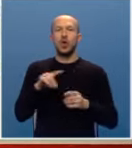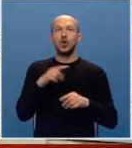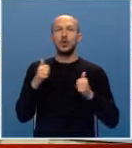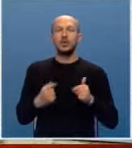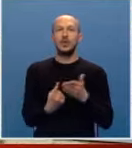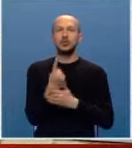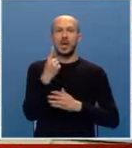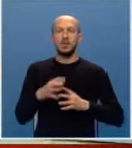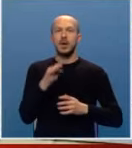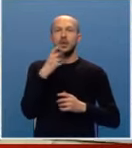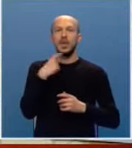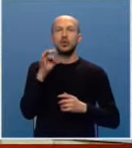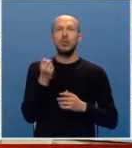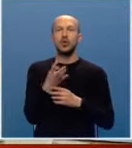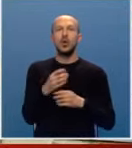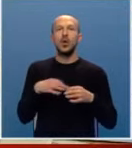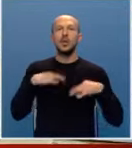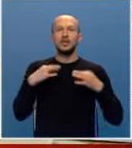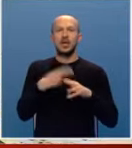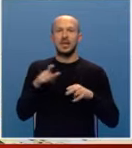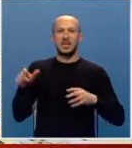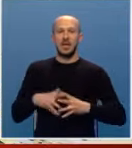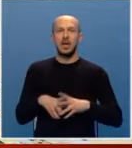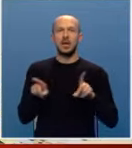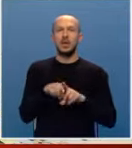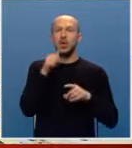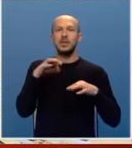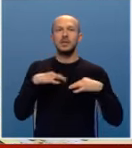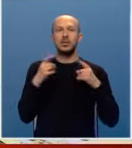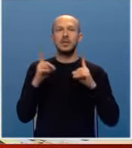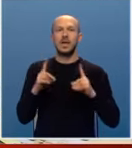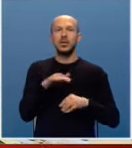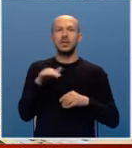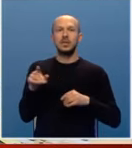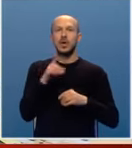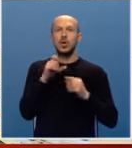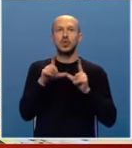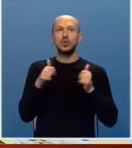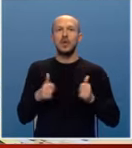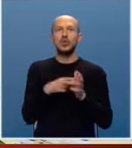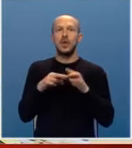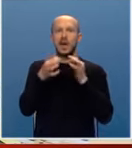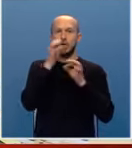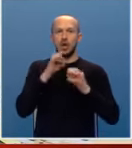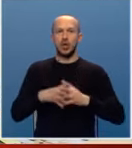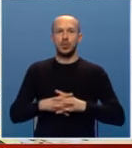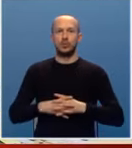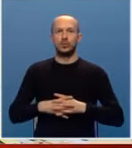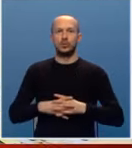dosadašnjim rezultatima kada je riječ o broju izliječene djece, kao i o zdravstvenom stanju djece koja su trenutno na liječenju.